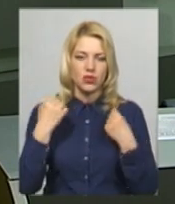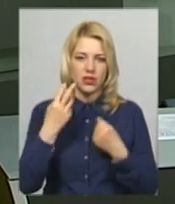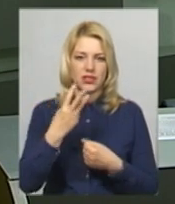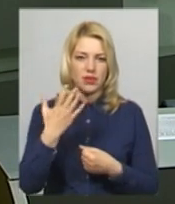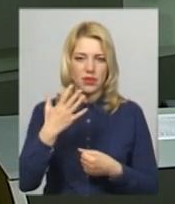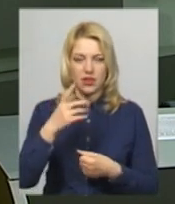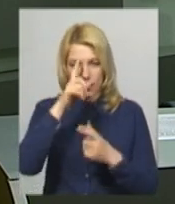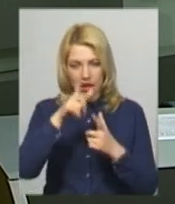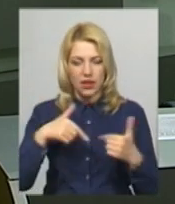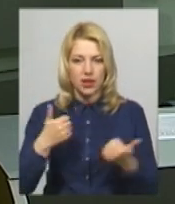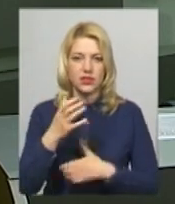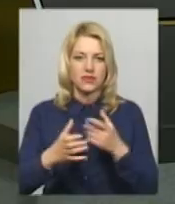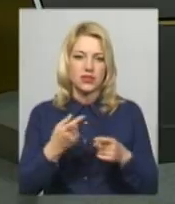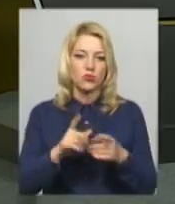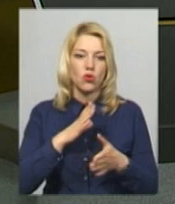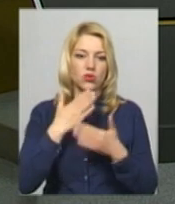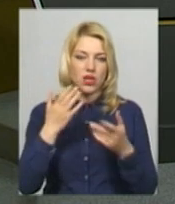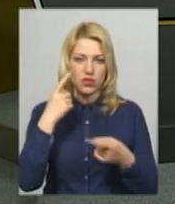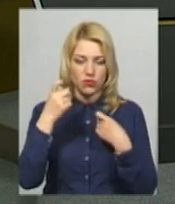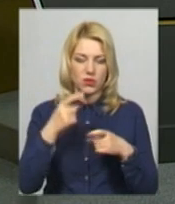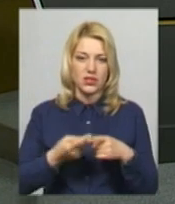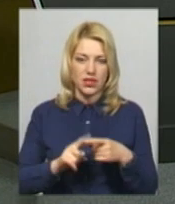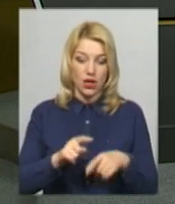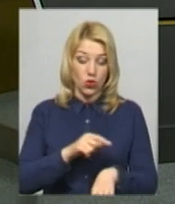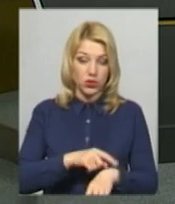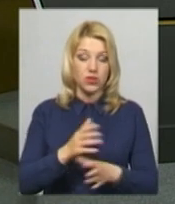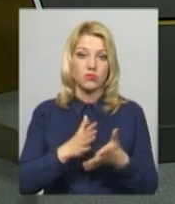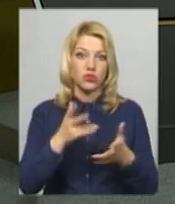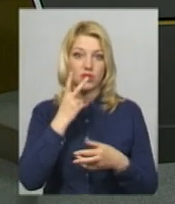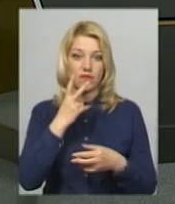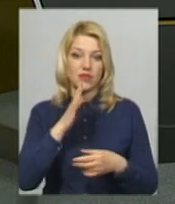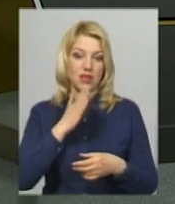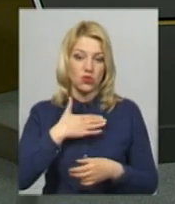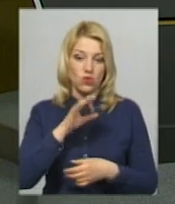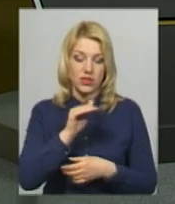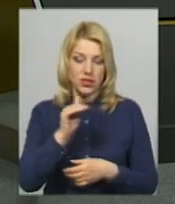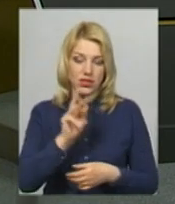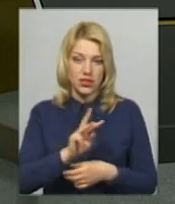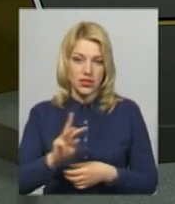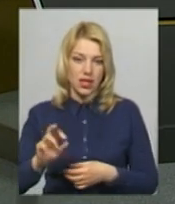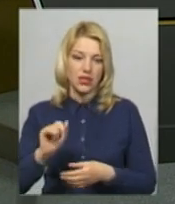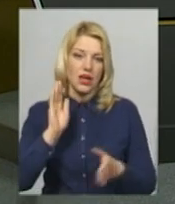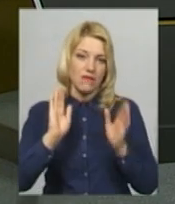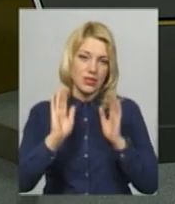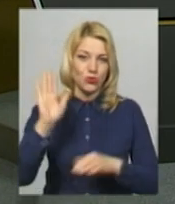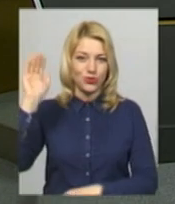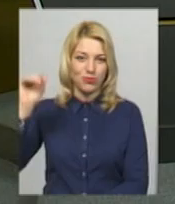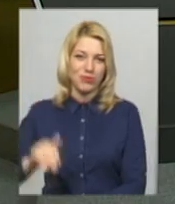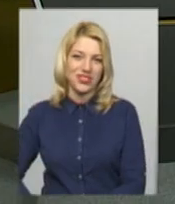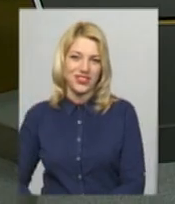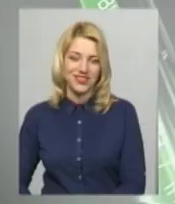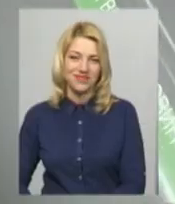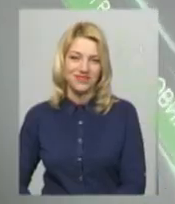світу. Це була остання інформація цієї години. Більше дивіться на нашому офіційному сайті та сторінці у Фейсбук. Побачимось.